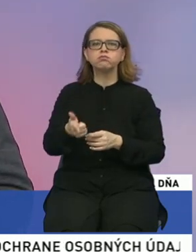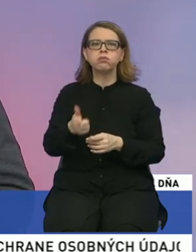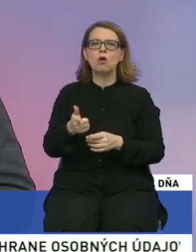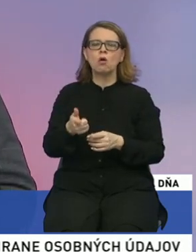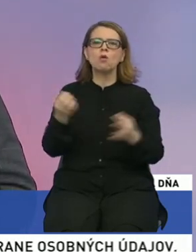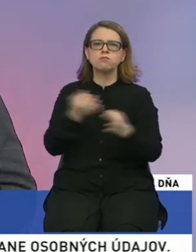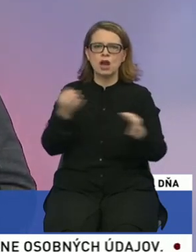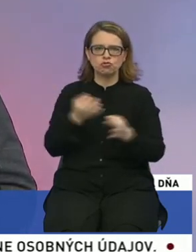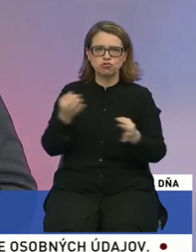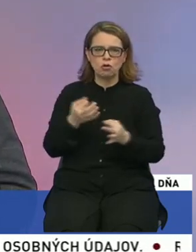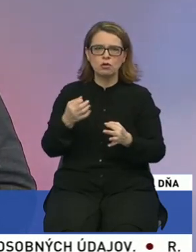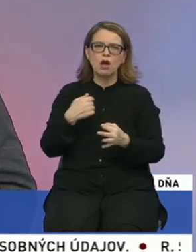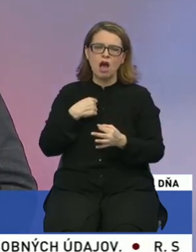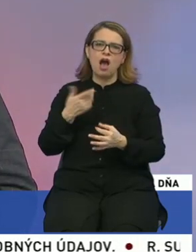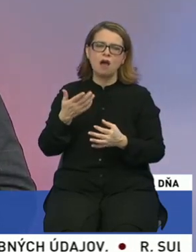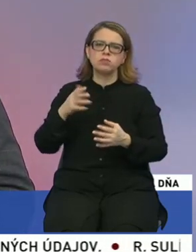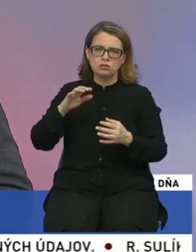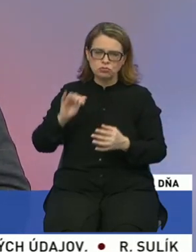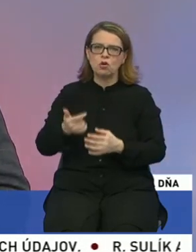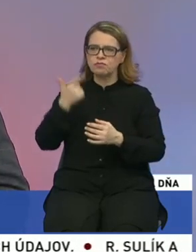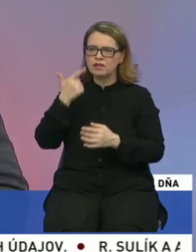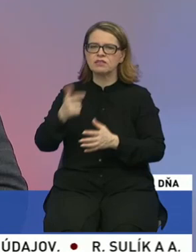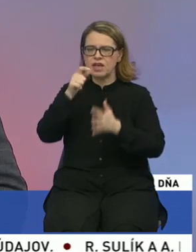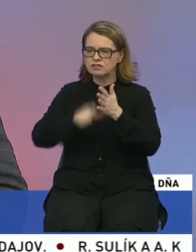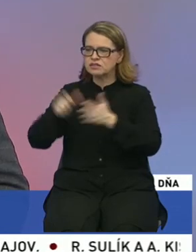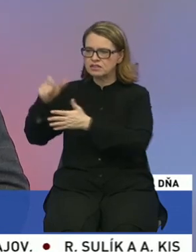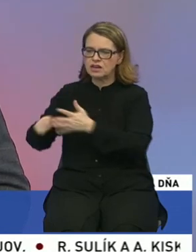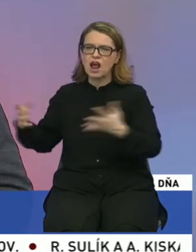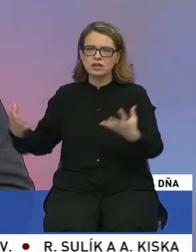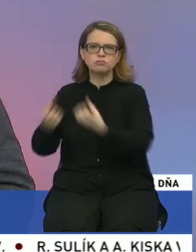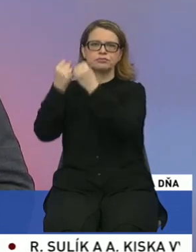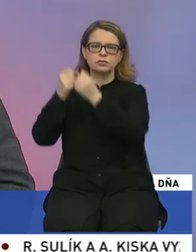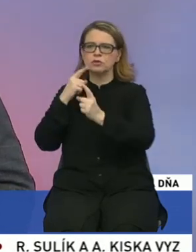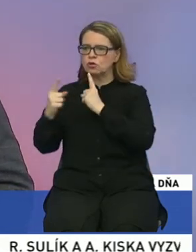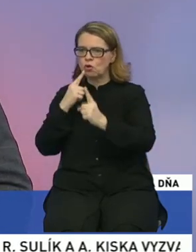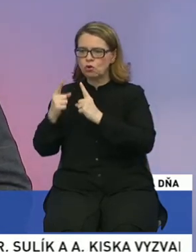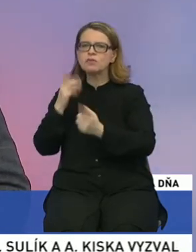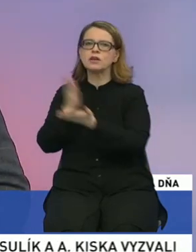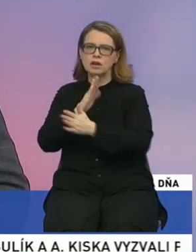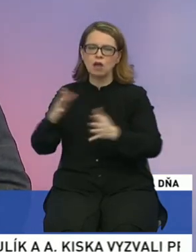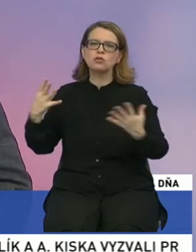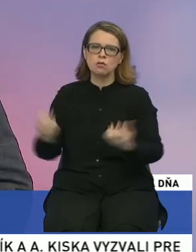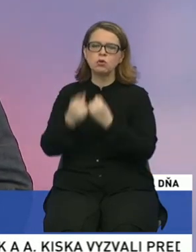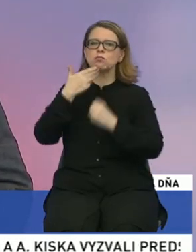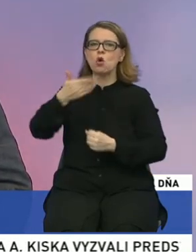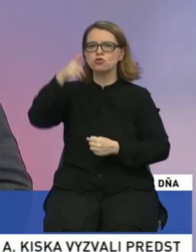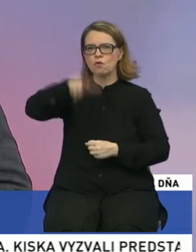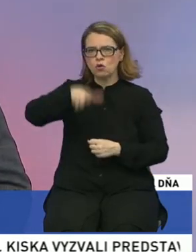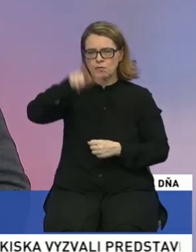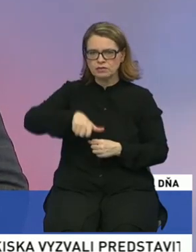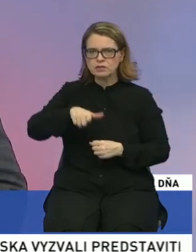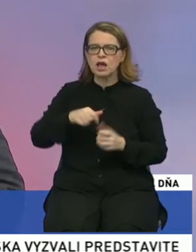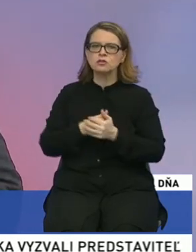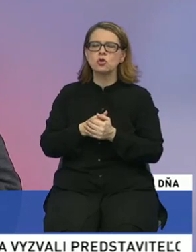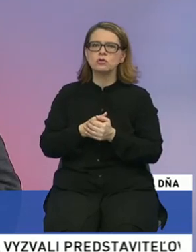posadili tieto dve strany ku rokovaciemu stolu. Nakoniec sa to aj podarilo po dvoch mesiacoch. A to,